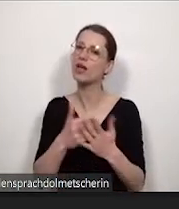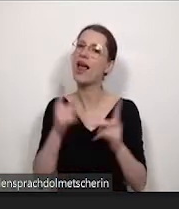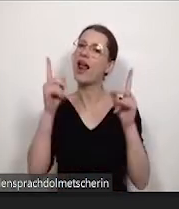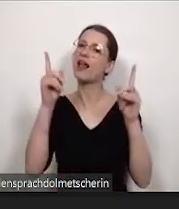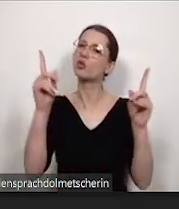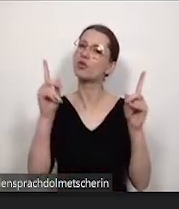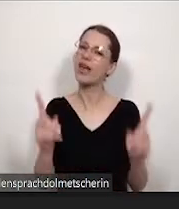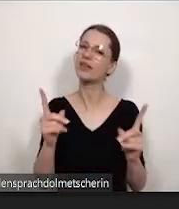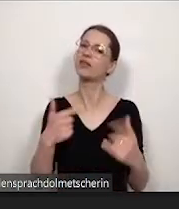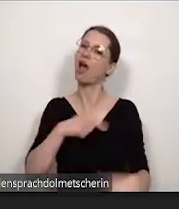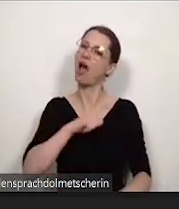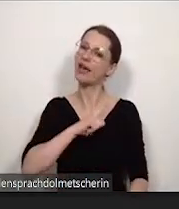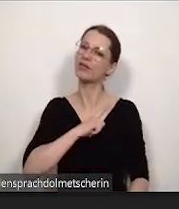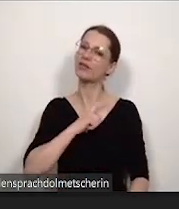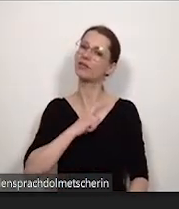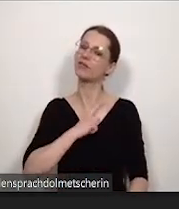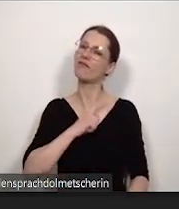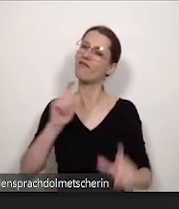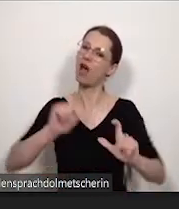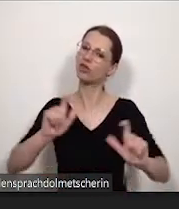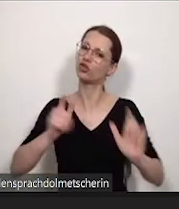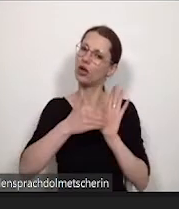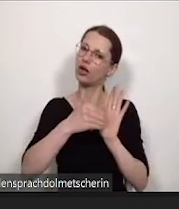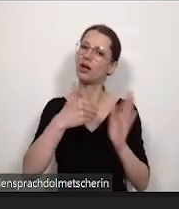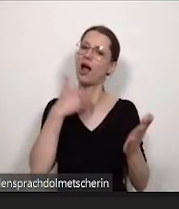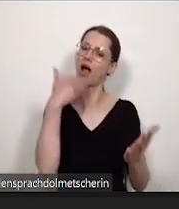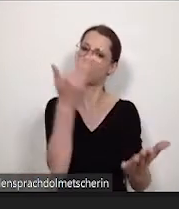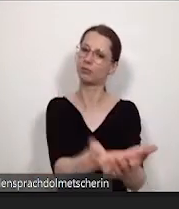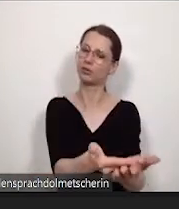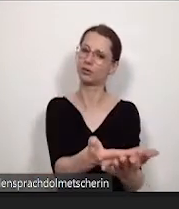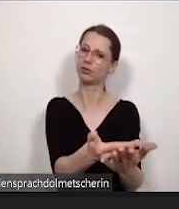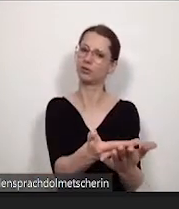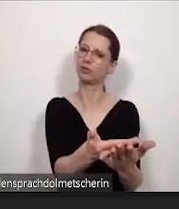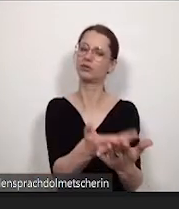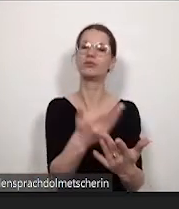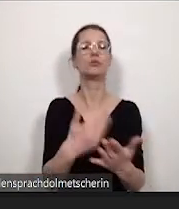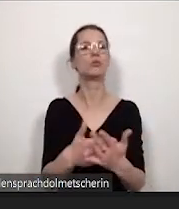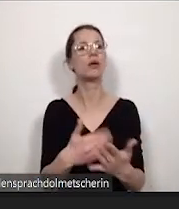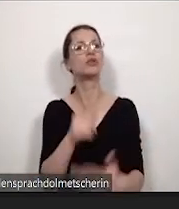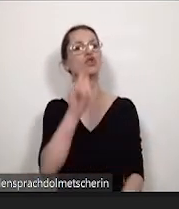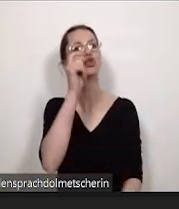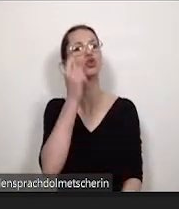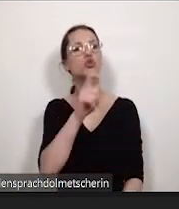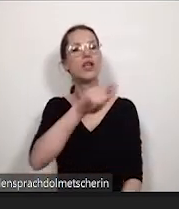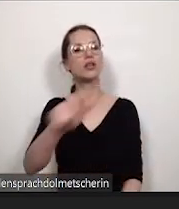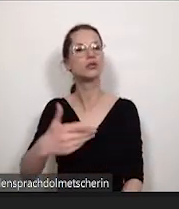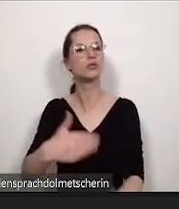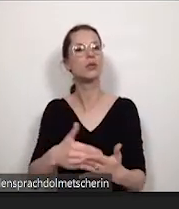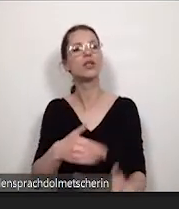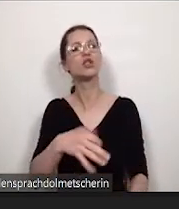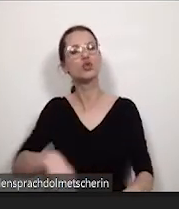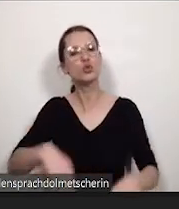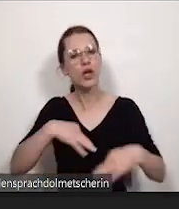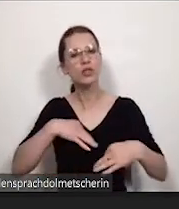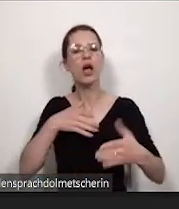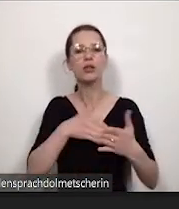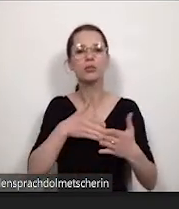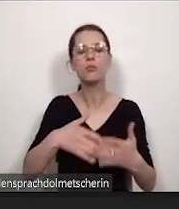anbieten und fragen, sollten Sie im Studium aufgrund von gesundheitlichen Einschränkungen, Behinderungen oder Barrieren